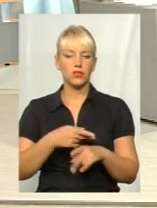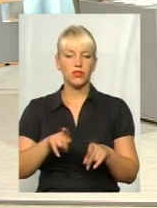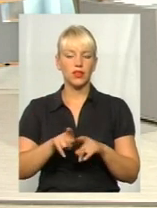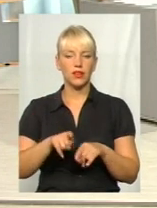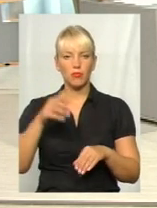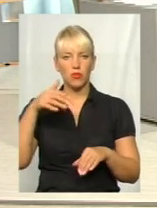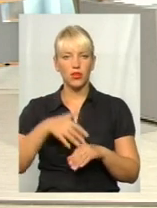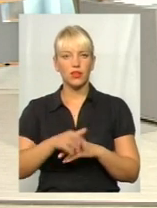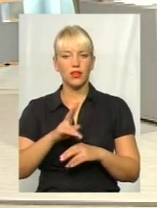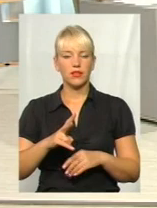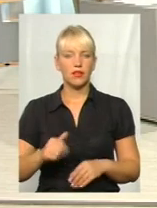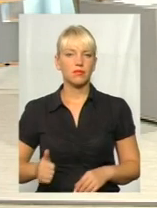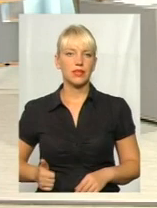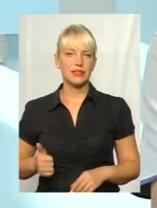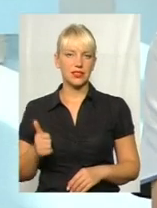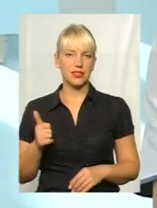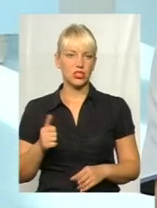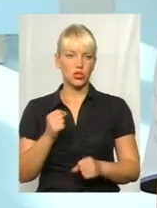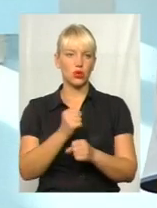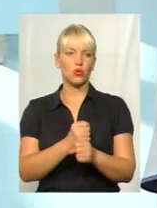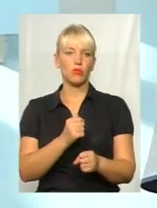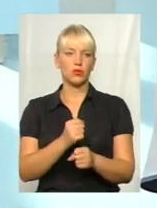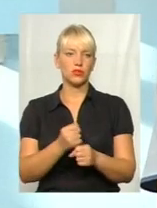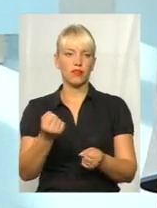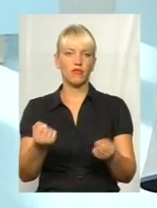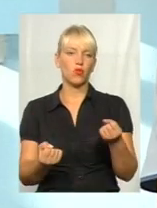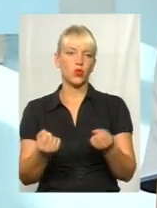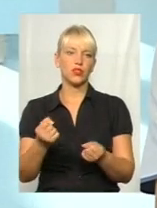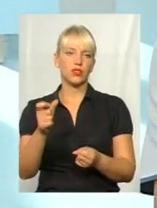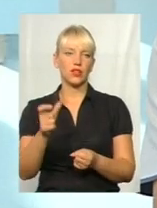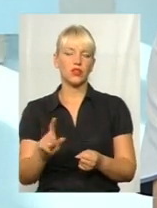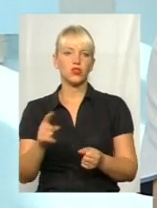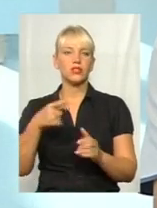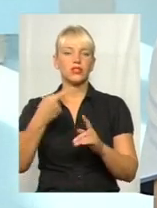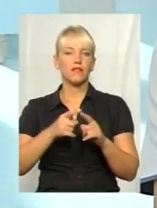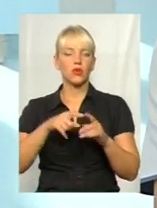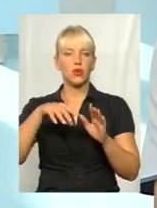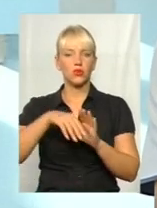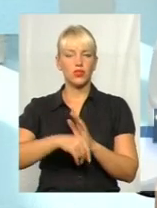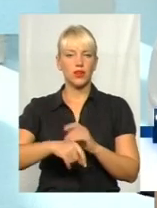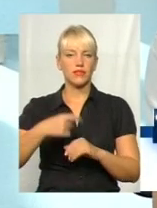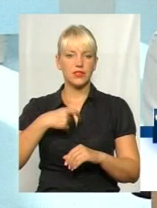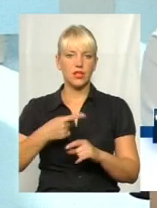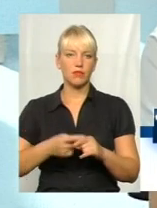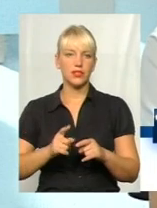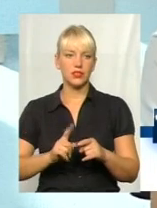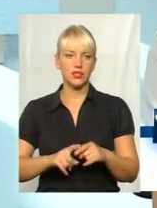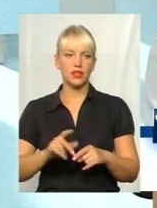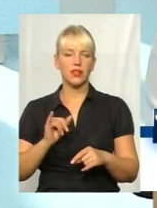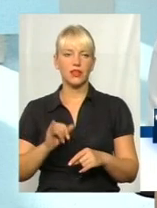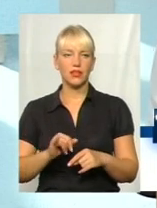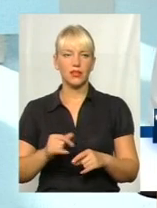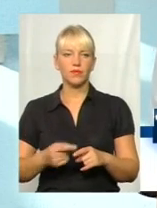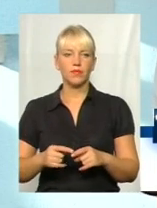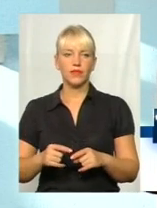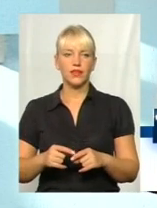як престиж роботи водія. Що він в себе включає? Він включає, відповідно, себе класність. Це ж,